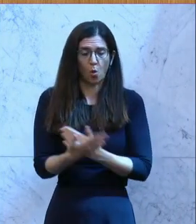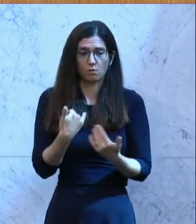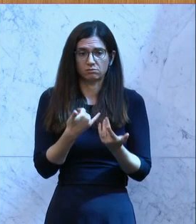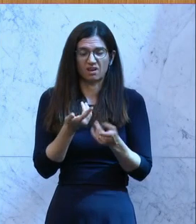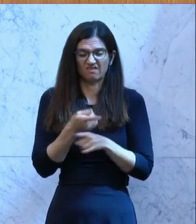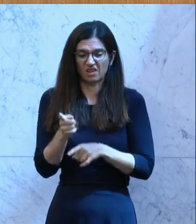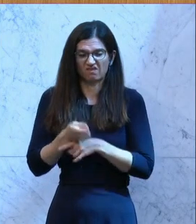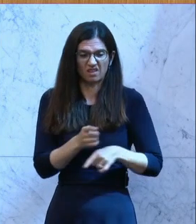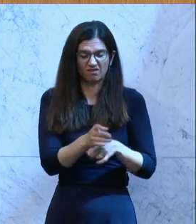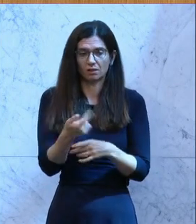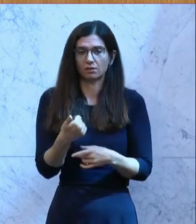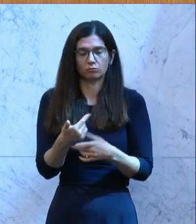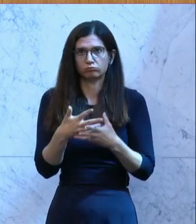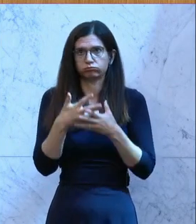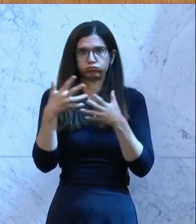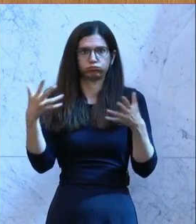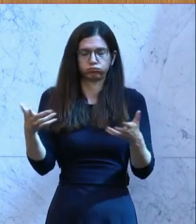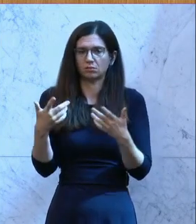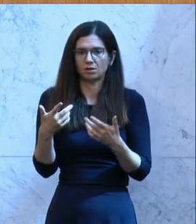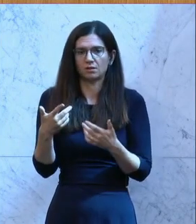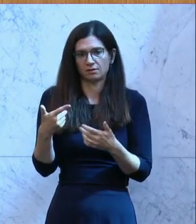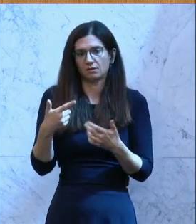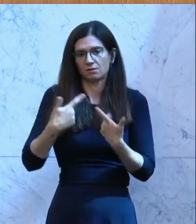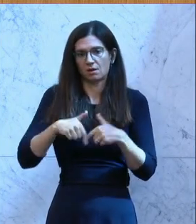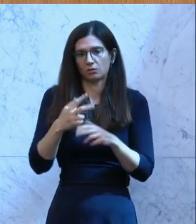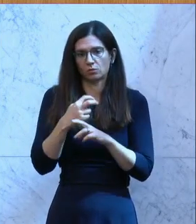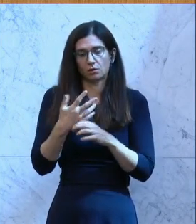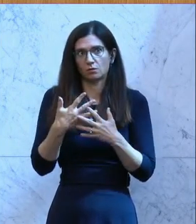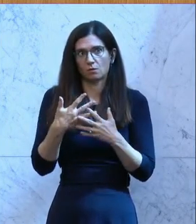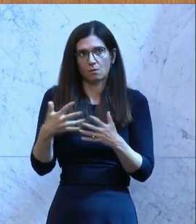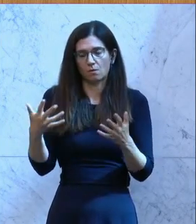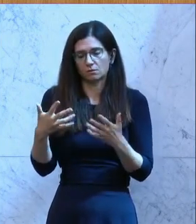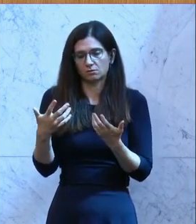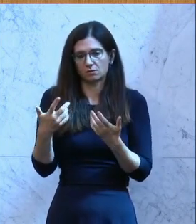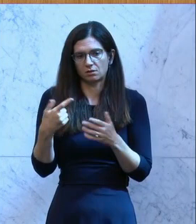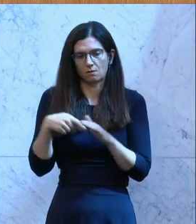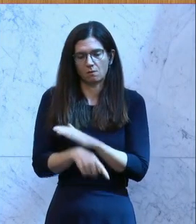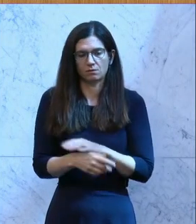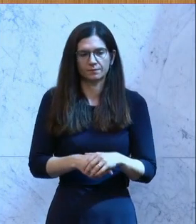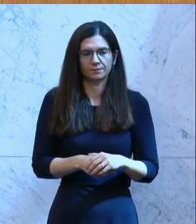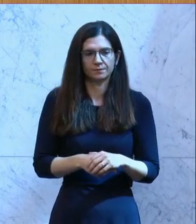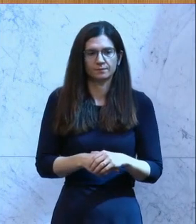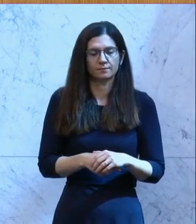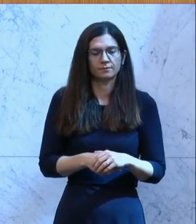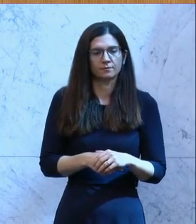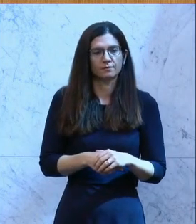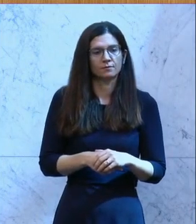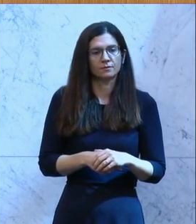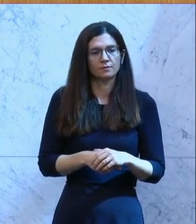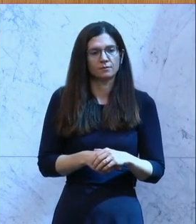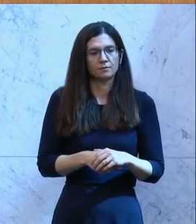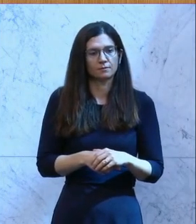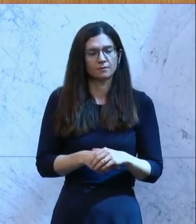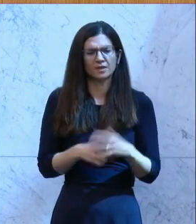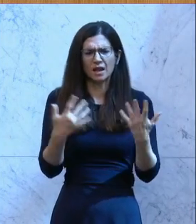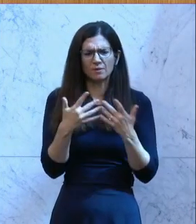größte ist in der Geschichte dieses Landes. Aber entscheidend ist ja, entscheidend ist ja, was hat das